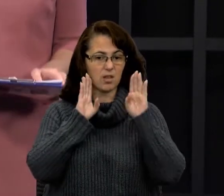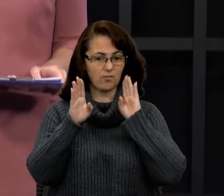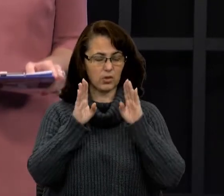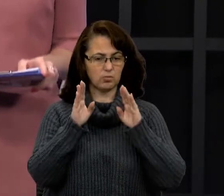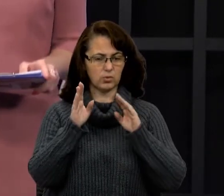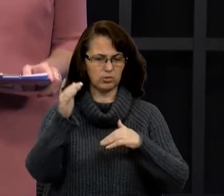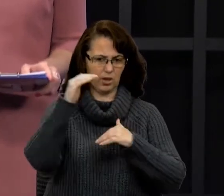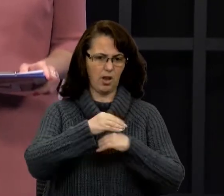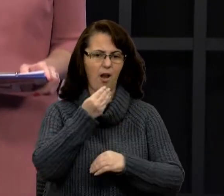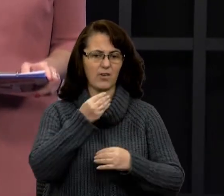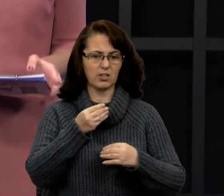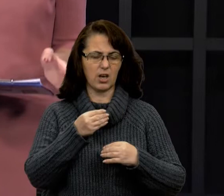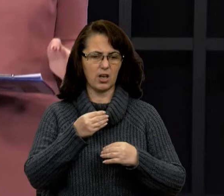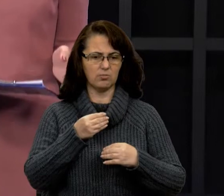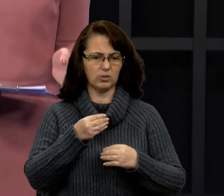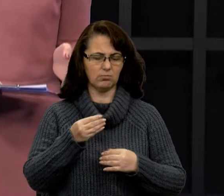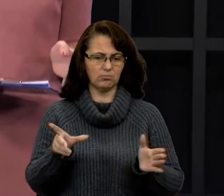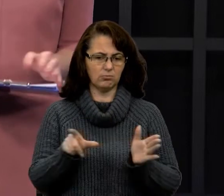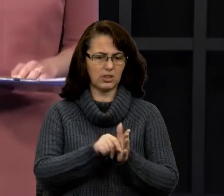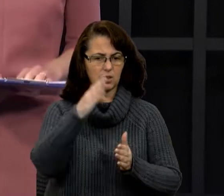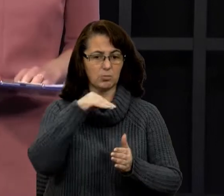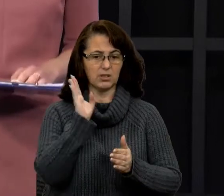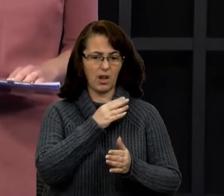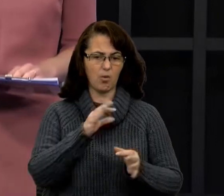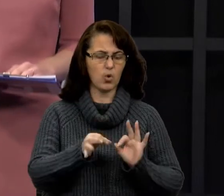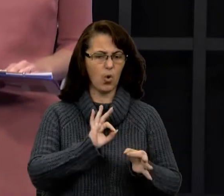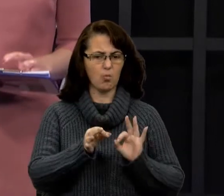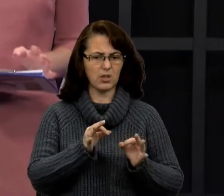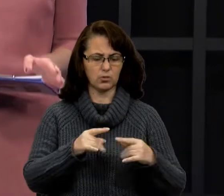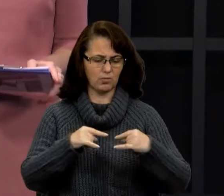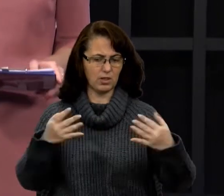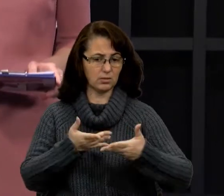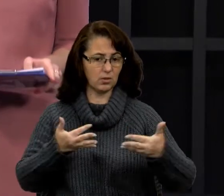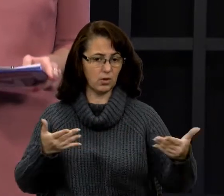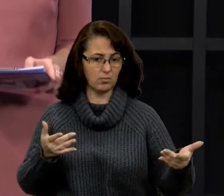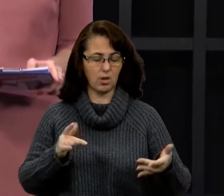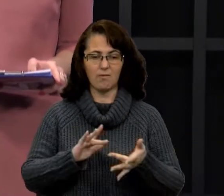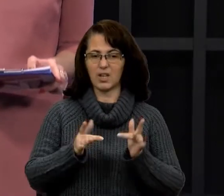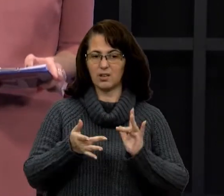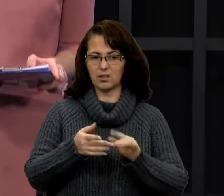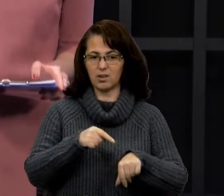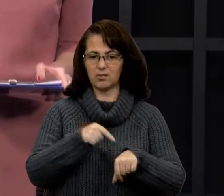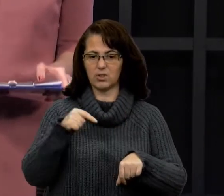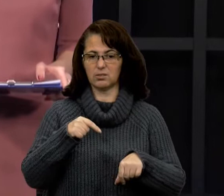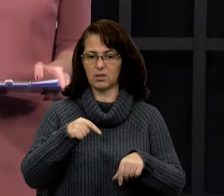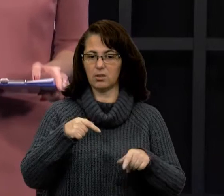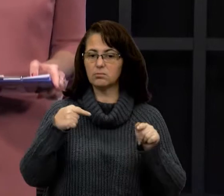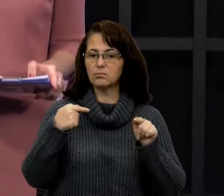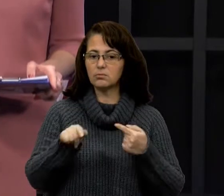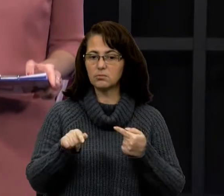вечерею з батьками і коментувати наїдки на столі, бо ж мережі відреагували досить бурхливо,